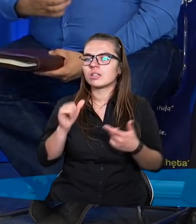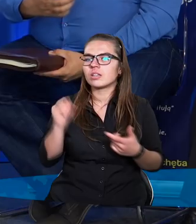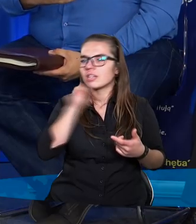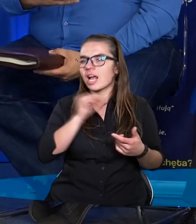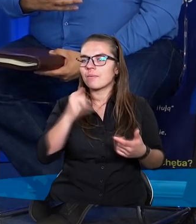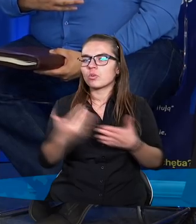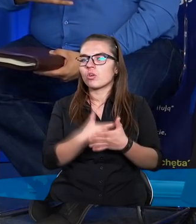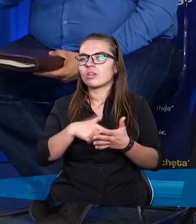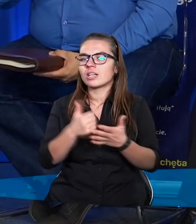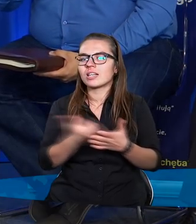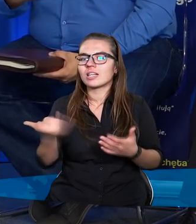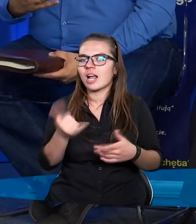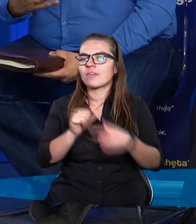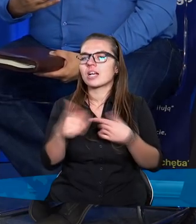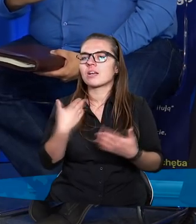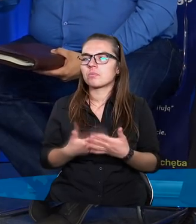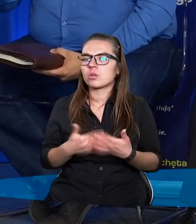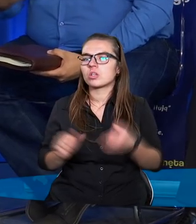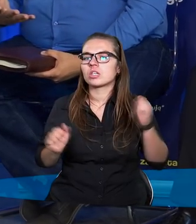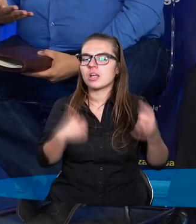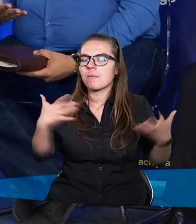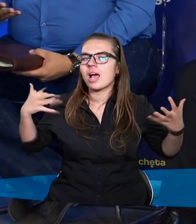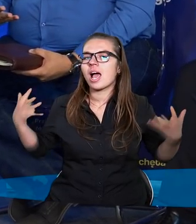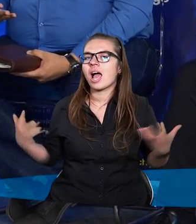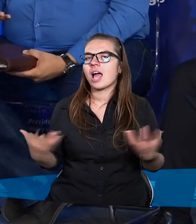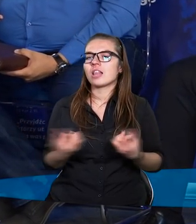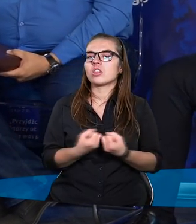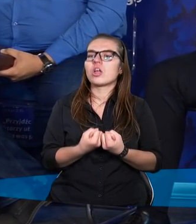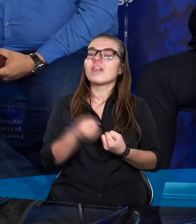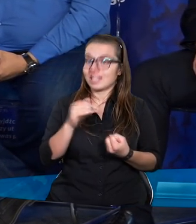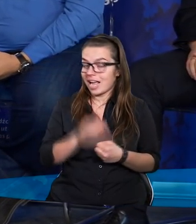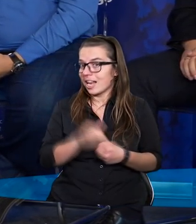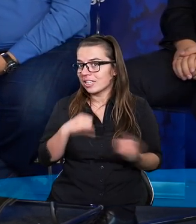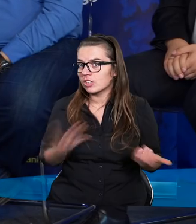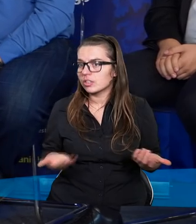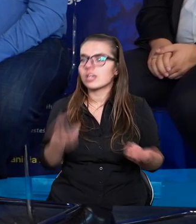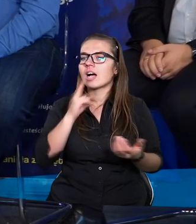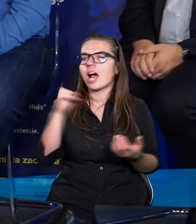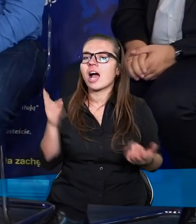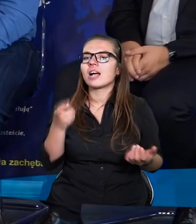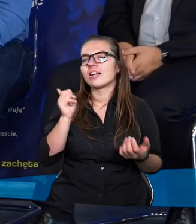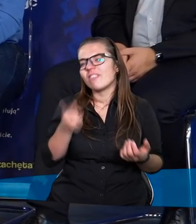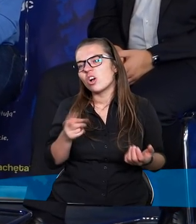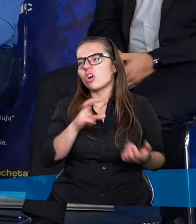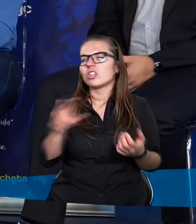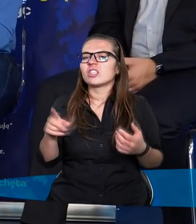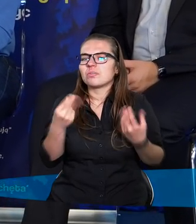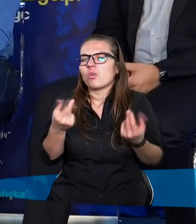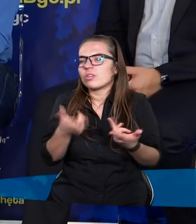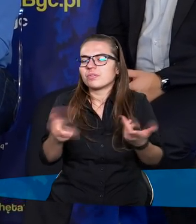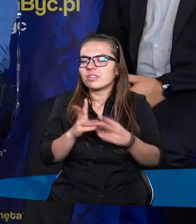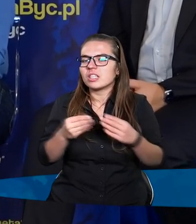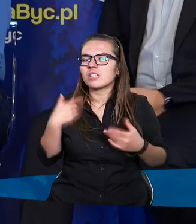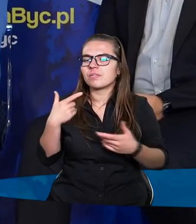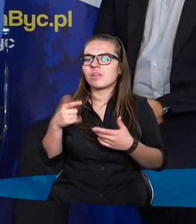Starym i w Nowym Testamencie zawsze jest po to, żeby ratować. Zgadza się? Każdy wyrok czy potop.